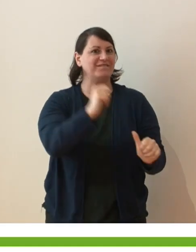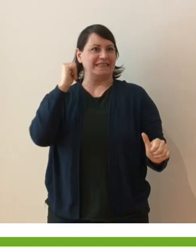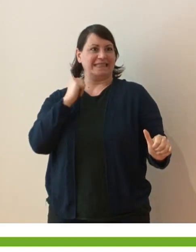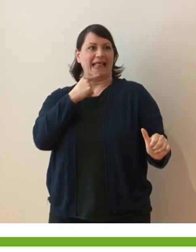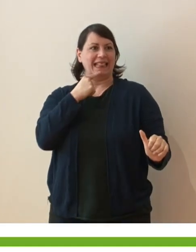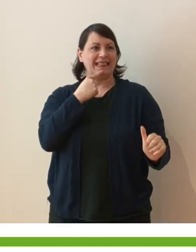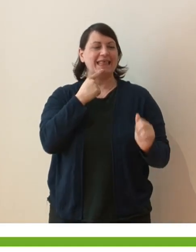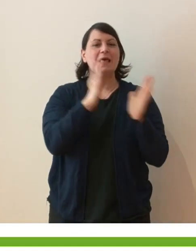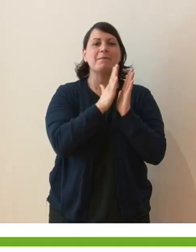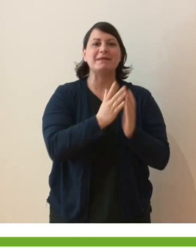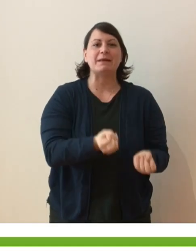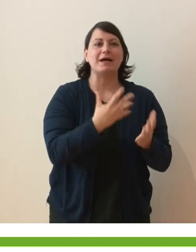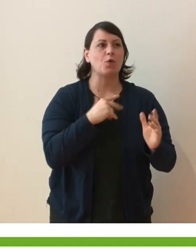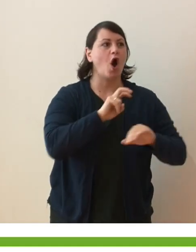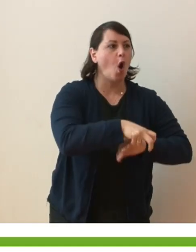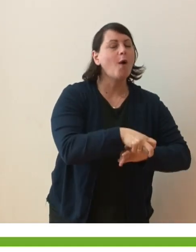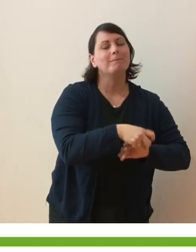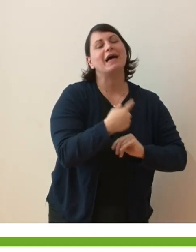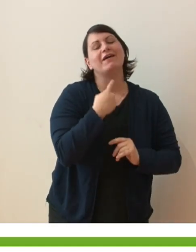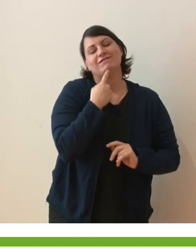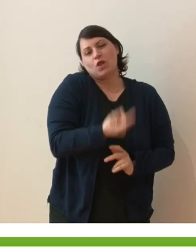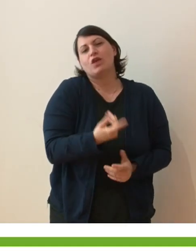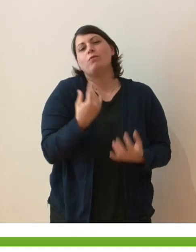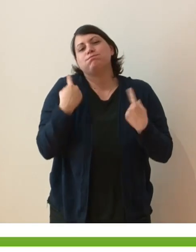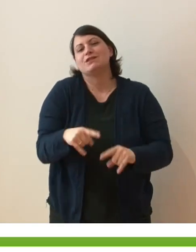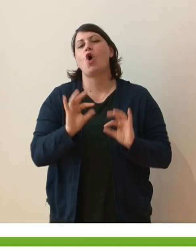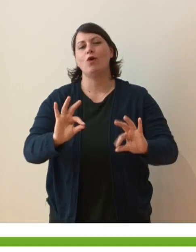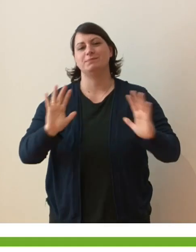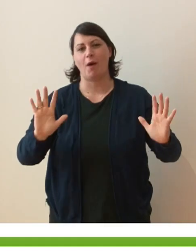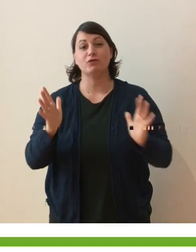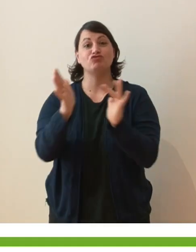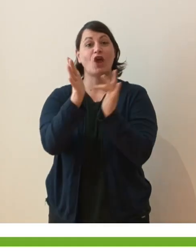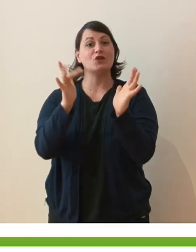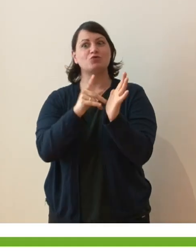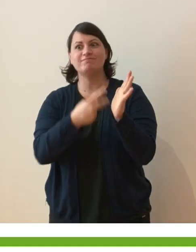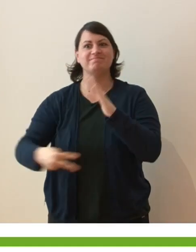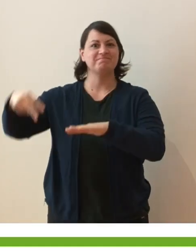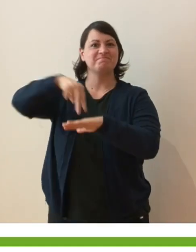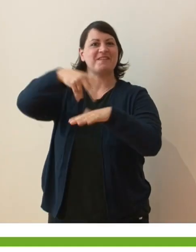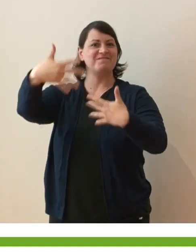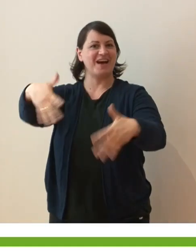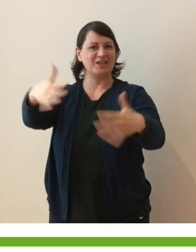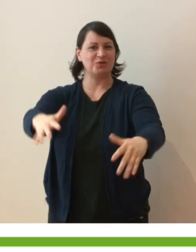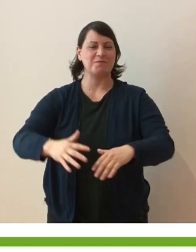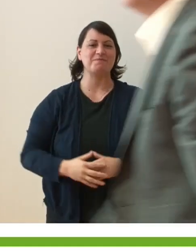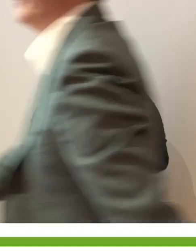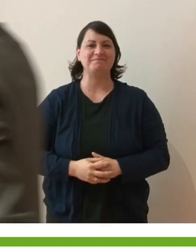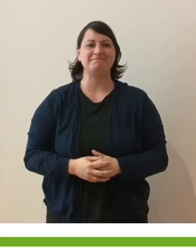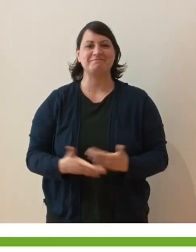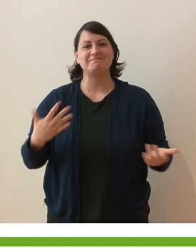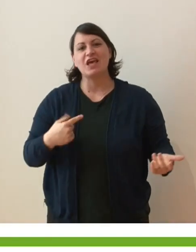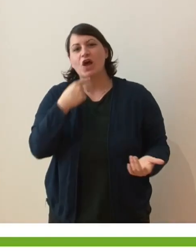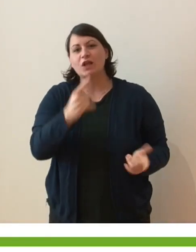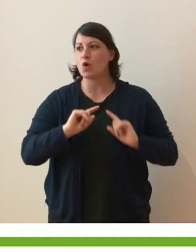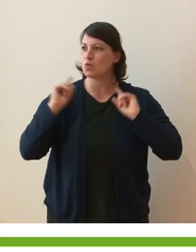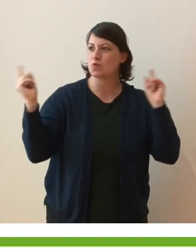Pasqua, ma va così, ecco la faccenda. Gesù risorge. E io dico, tutti